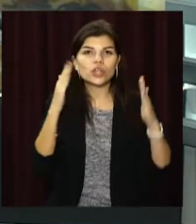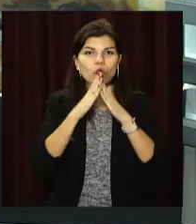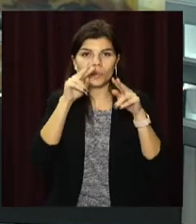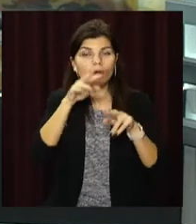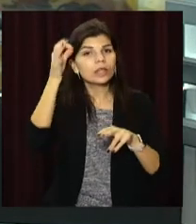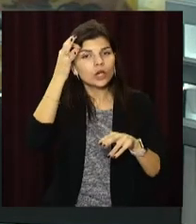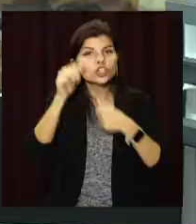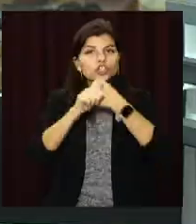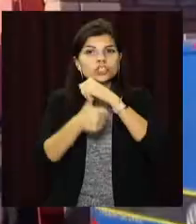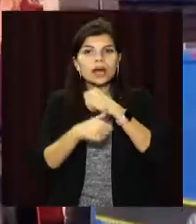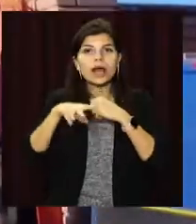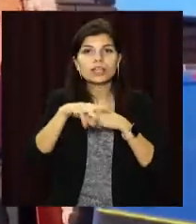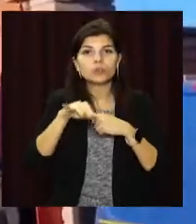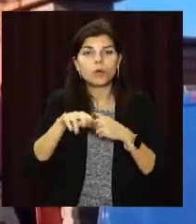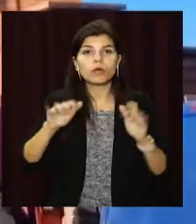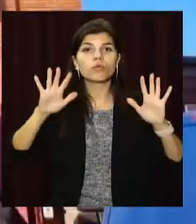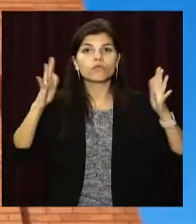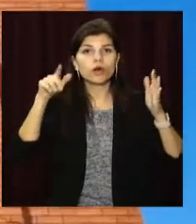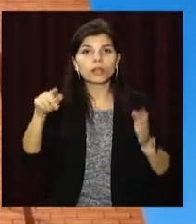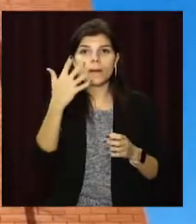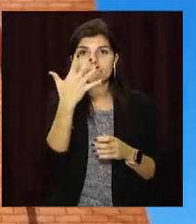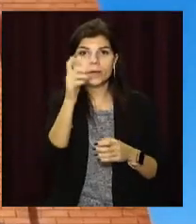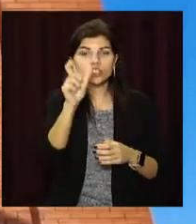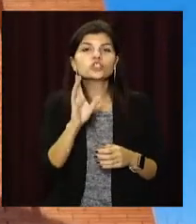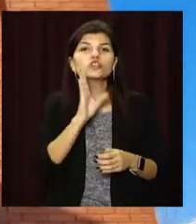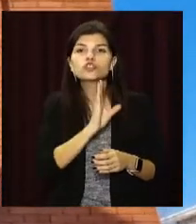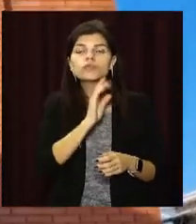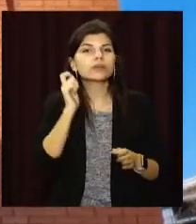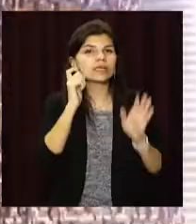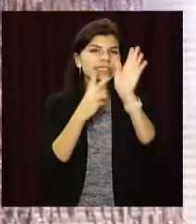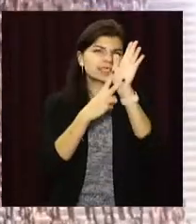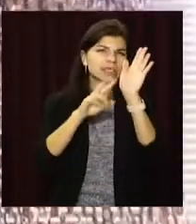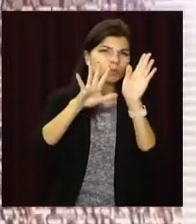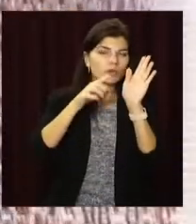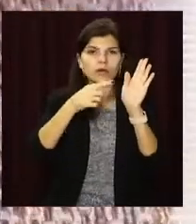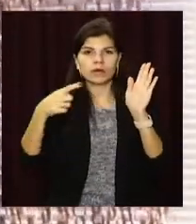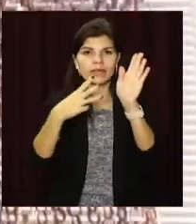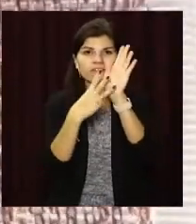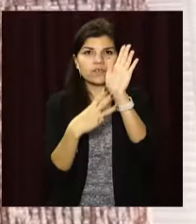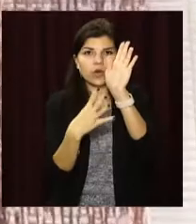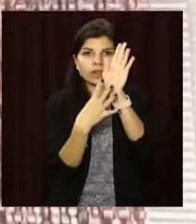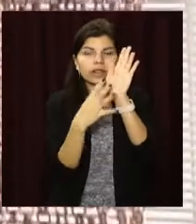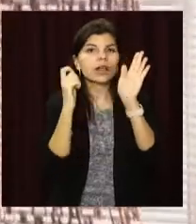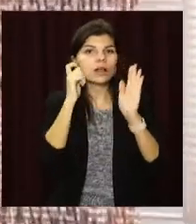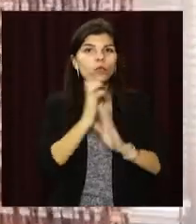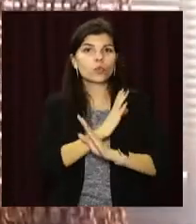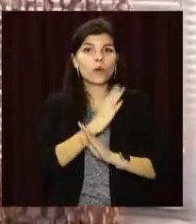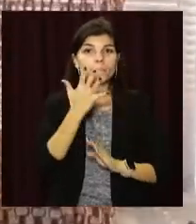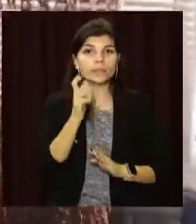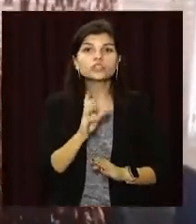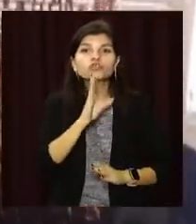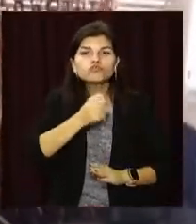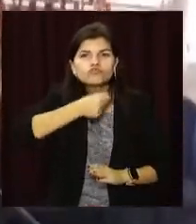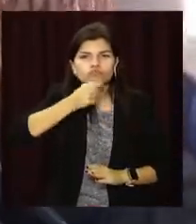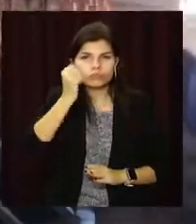Нагадаємо, 16 листопада там загинуло п'ятеро жінок від 75 до 89 років. Рятувальники,